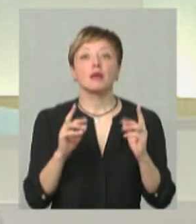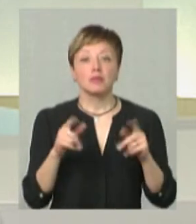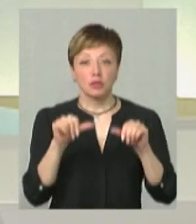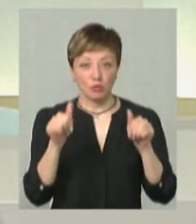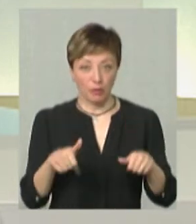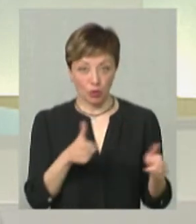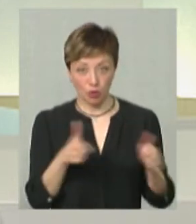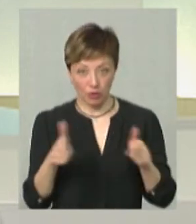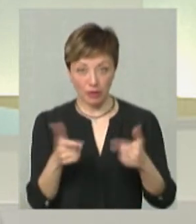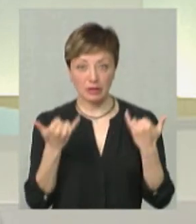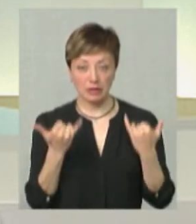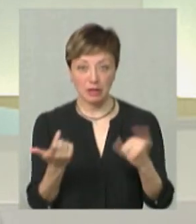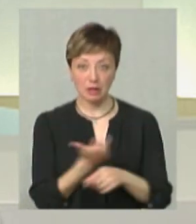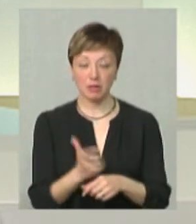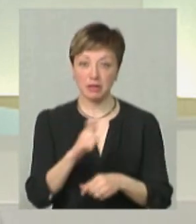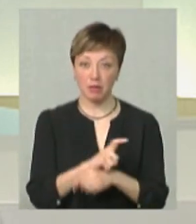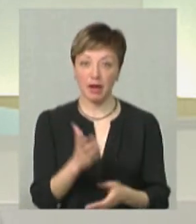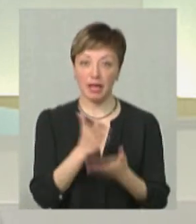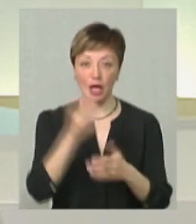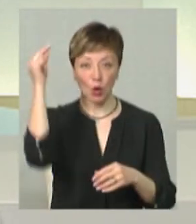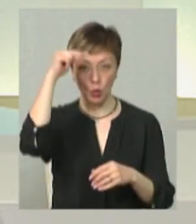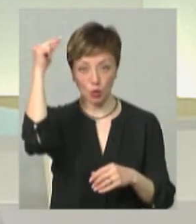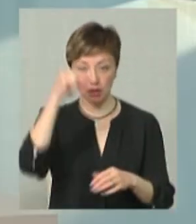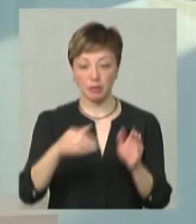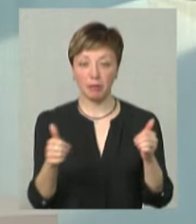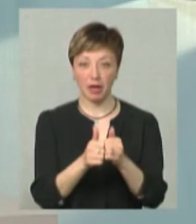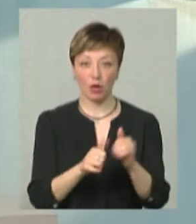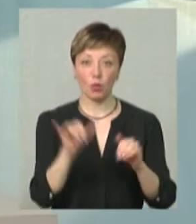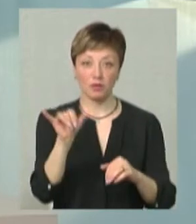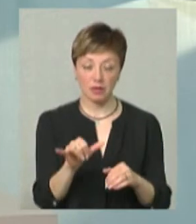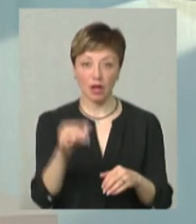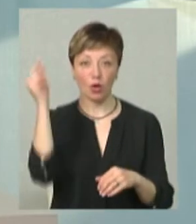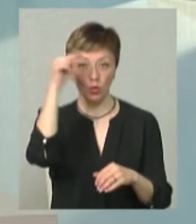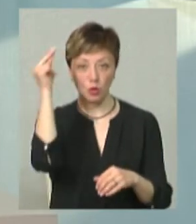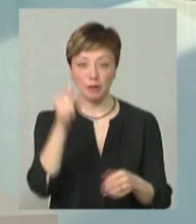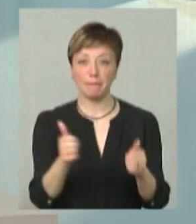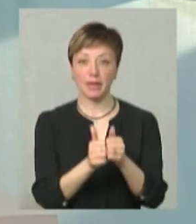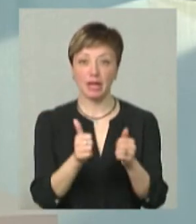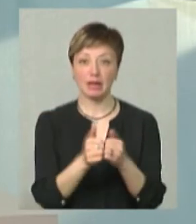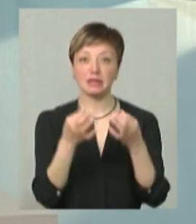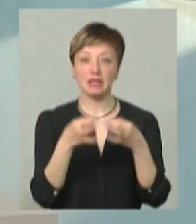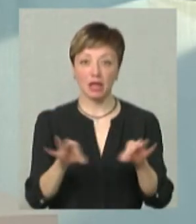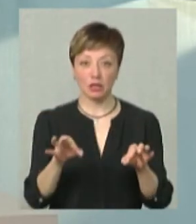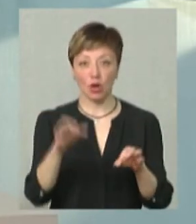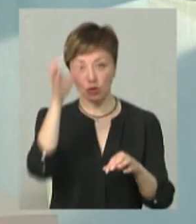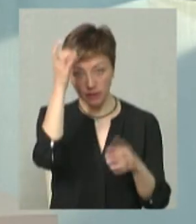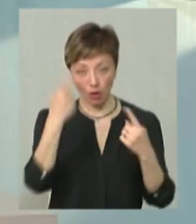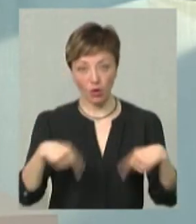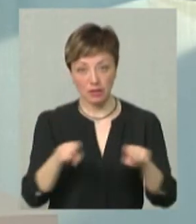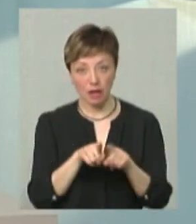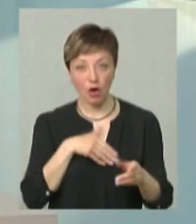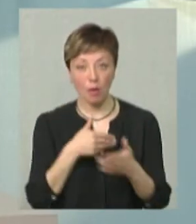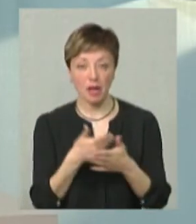підготуватися? Зараз максимально є курси при вишах, максимально є курси при незалежних освітніх організаціях,